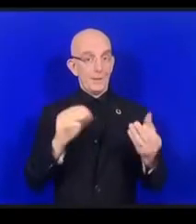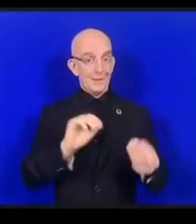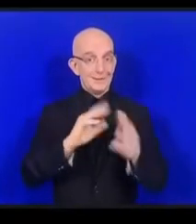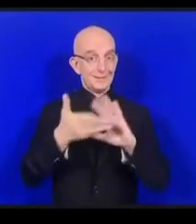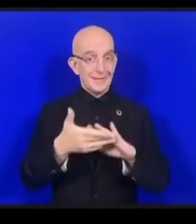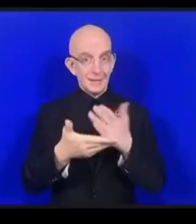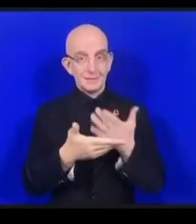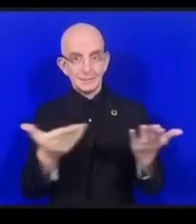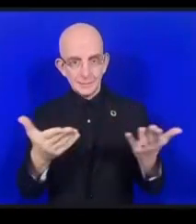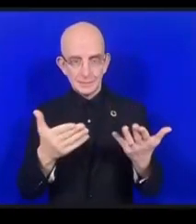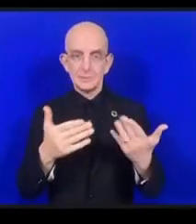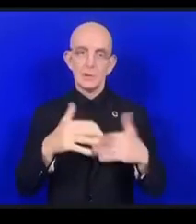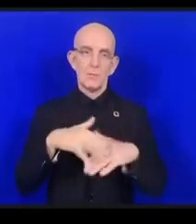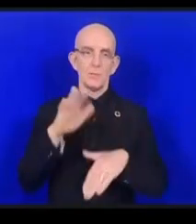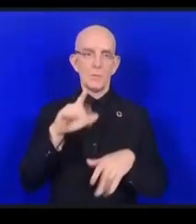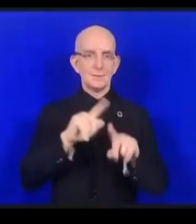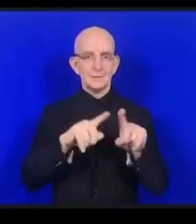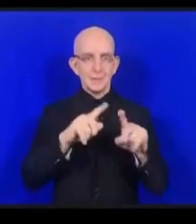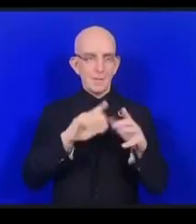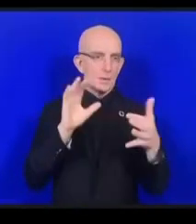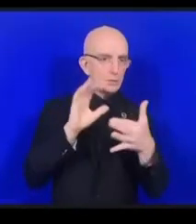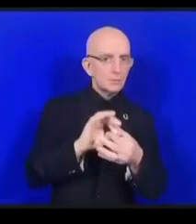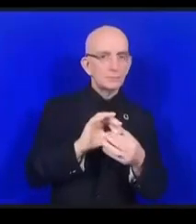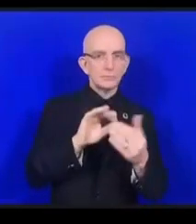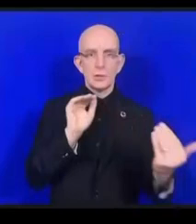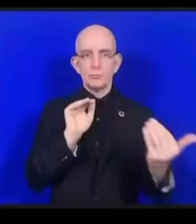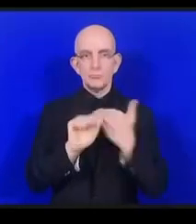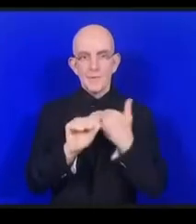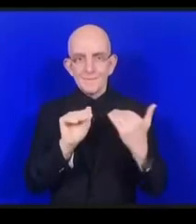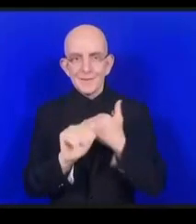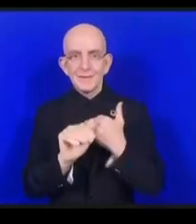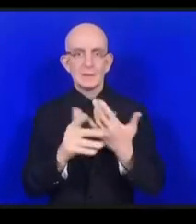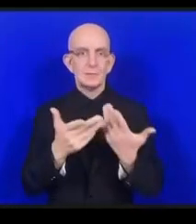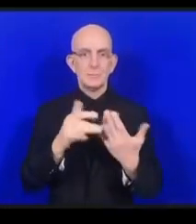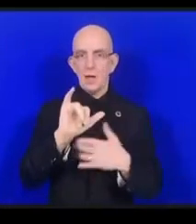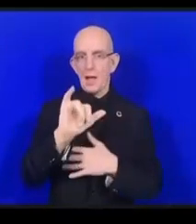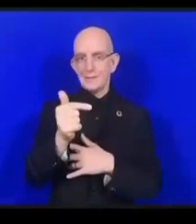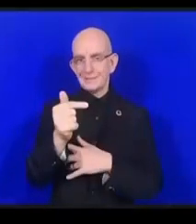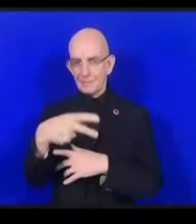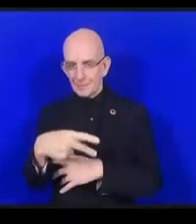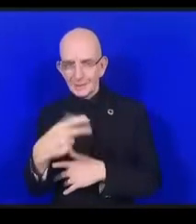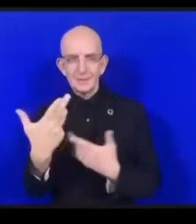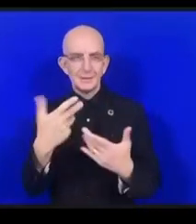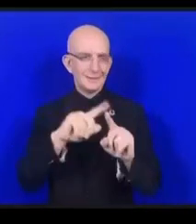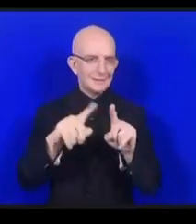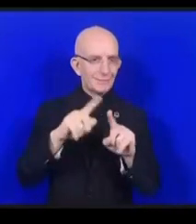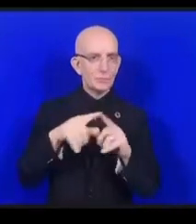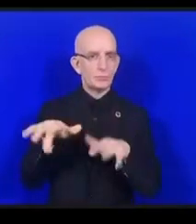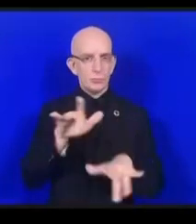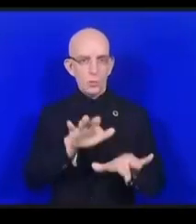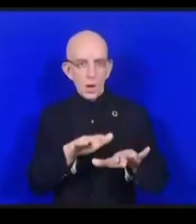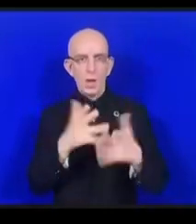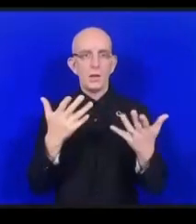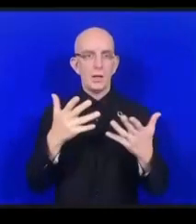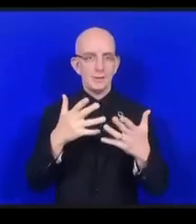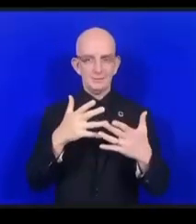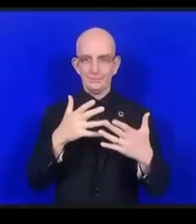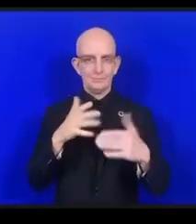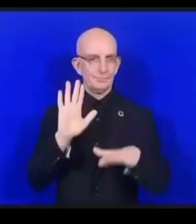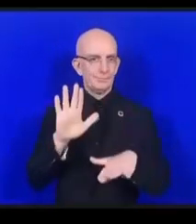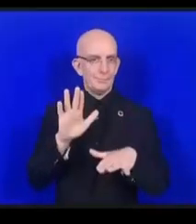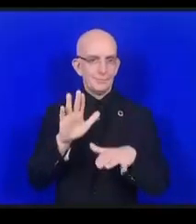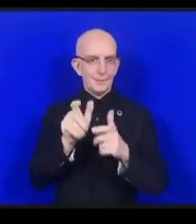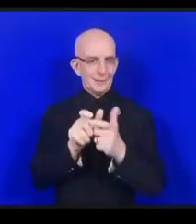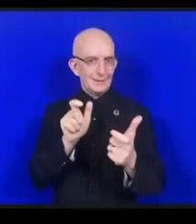l'internet des objets qui va peut-être choisir certains segments de communication pour